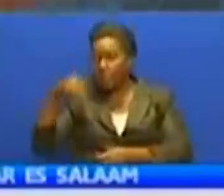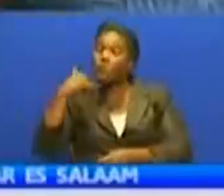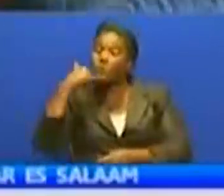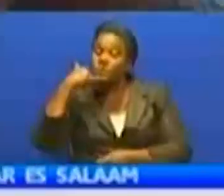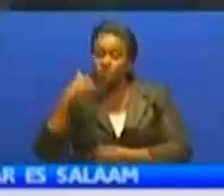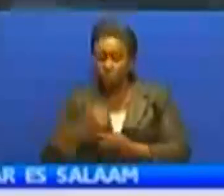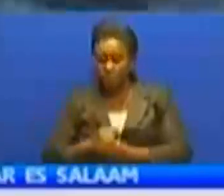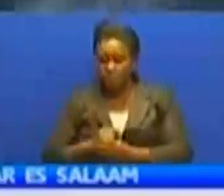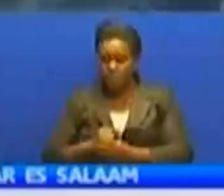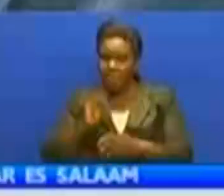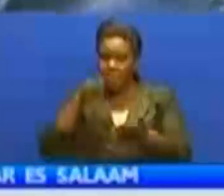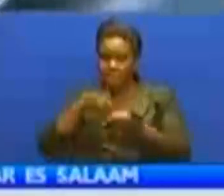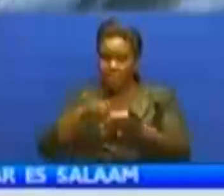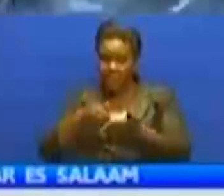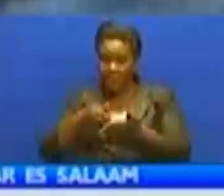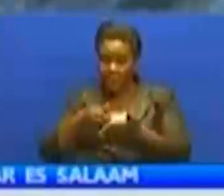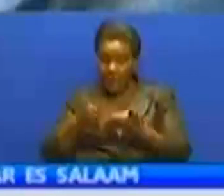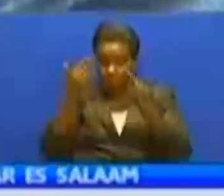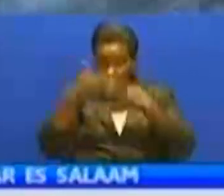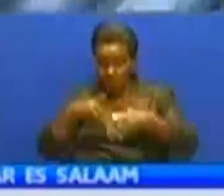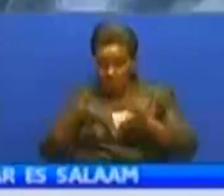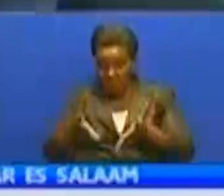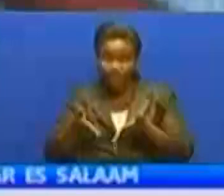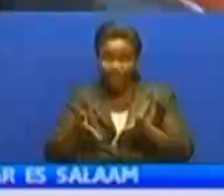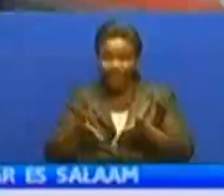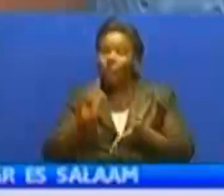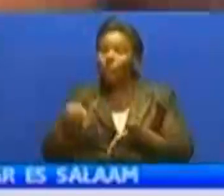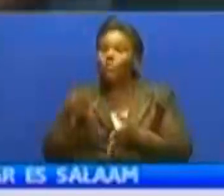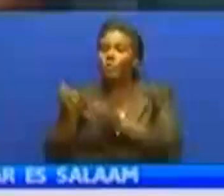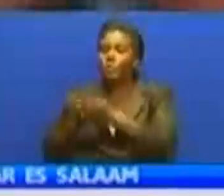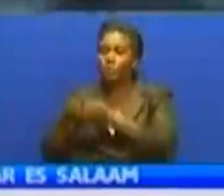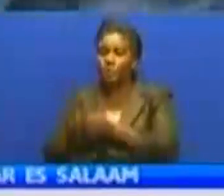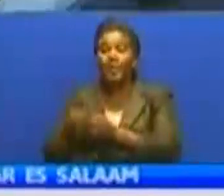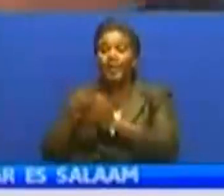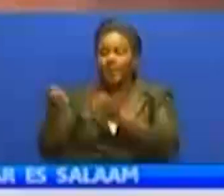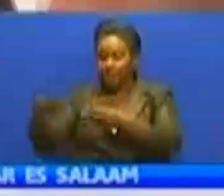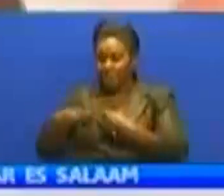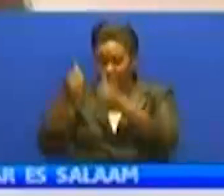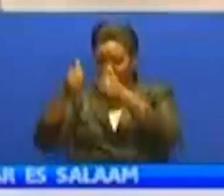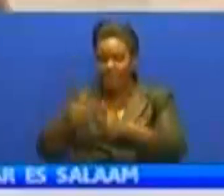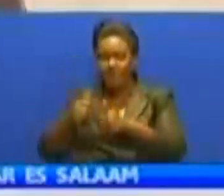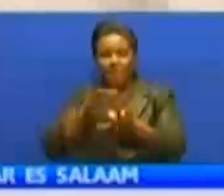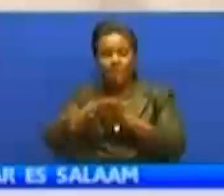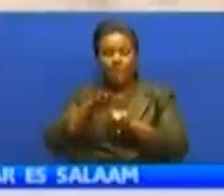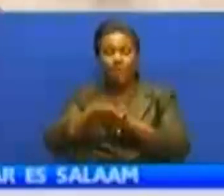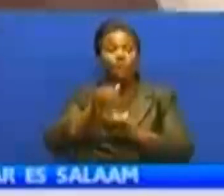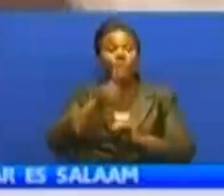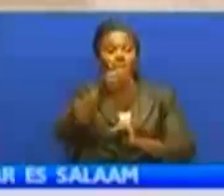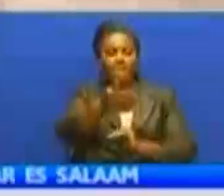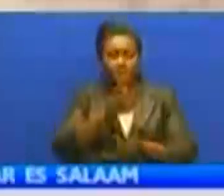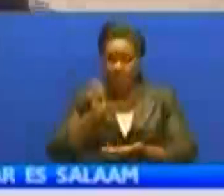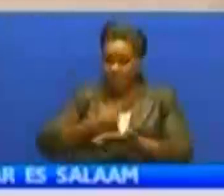kipolisi kinondoni kwanji ya simu ambaye mpaka tunakuenda hewani. Halikuwa katika kikao na kuahidi kulitolea ufufanuzi.